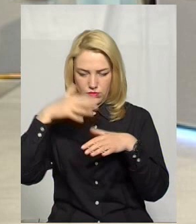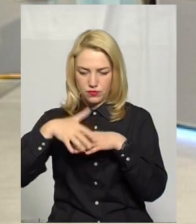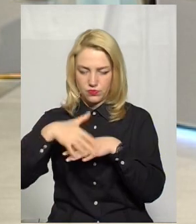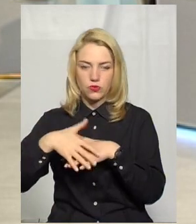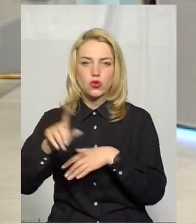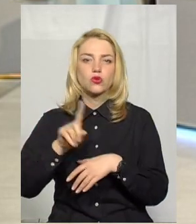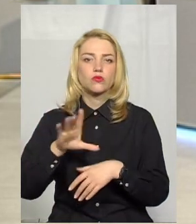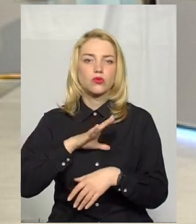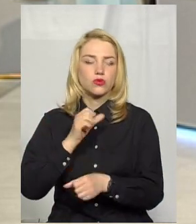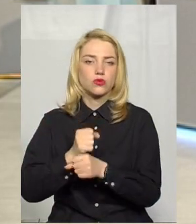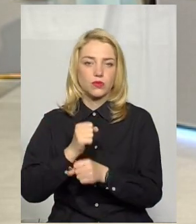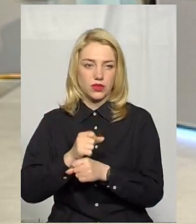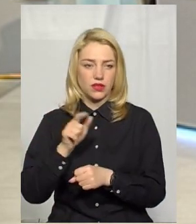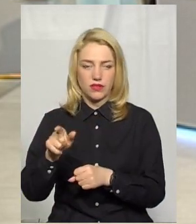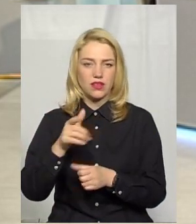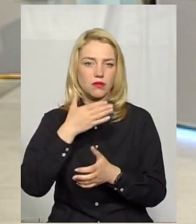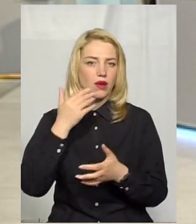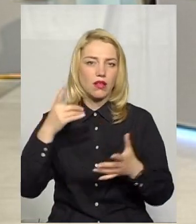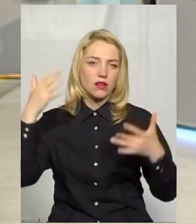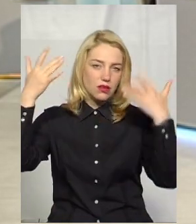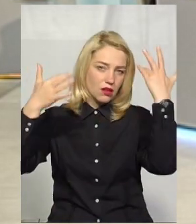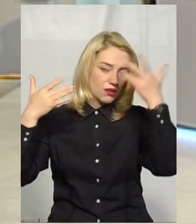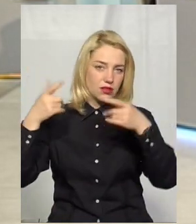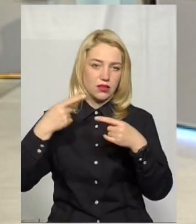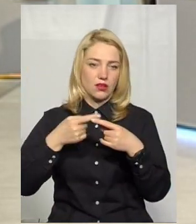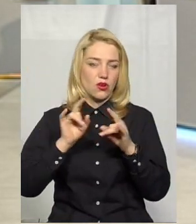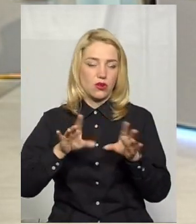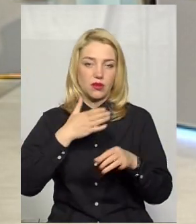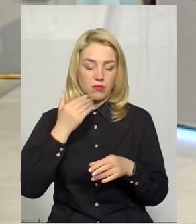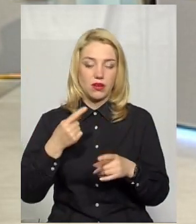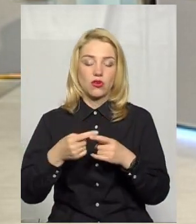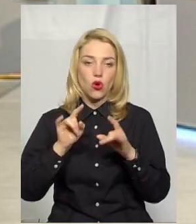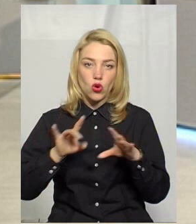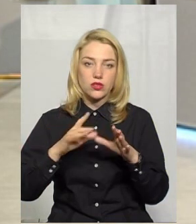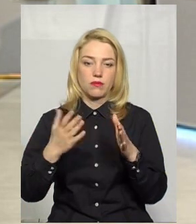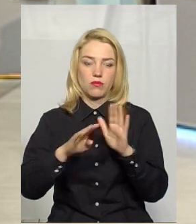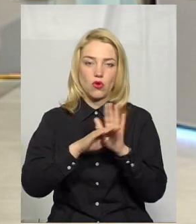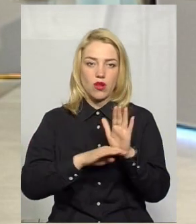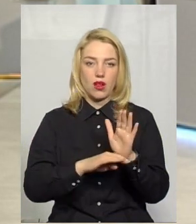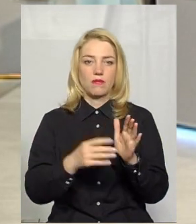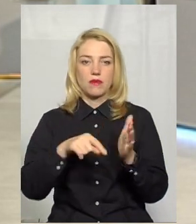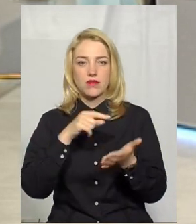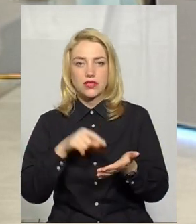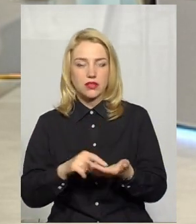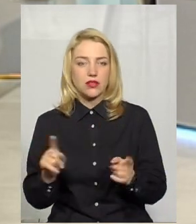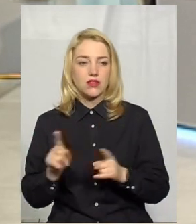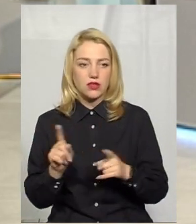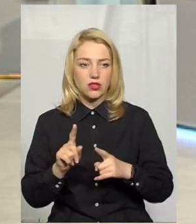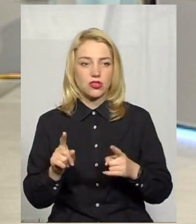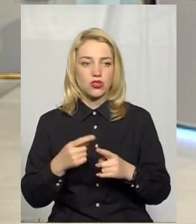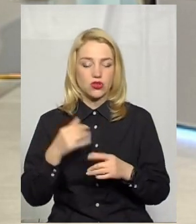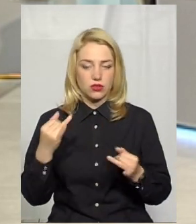твій депутат взагалі робив. І він не розказує про якісь ефемерні речі, він розказує, які є програми міські, що цікавого